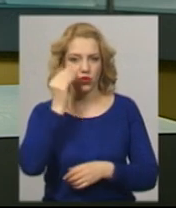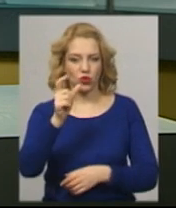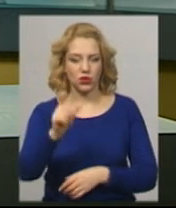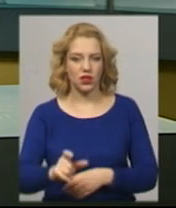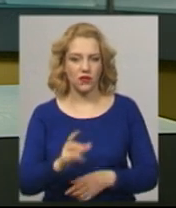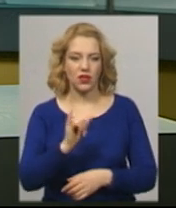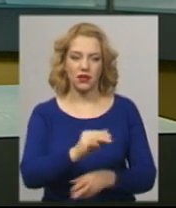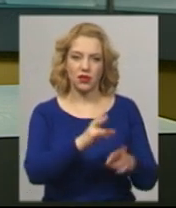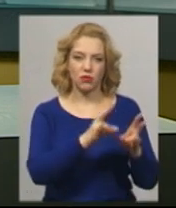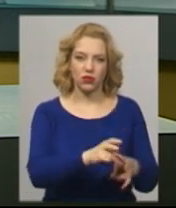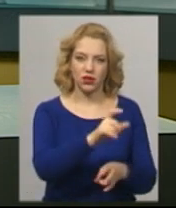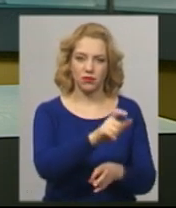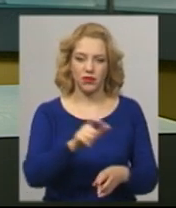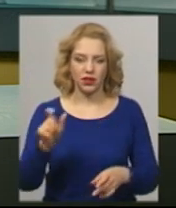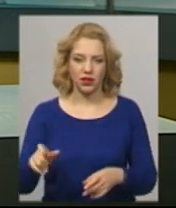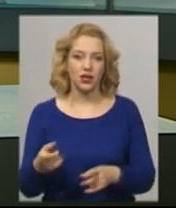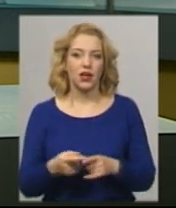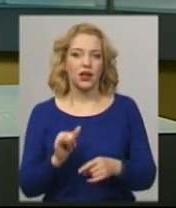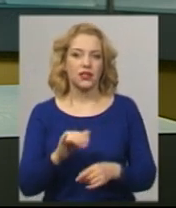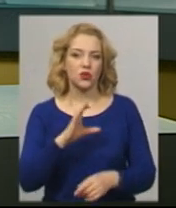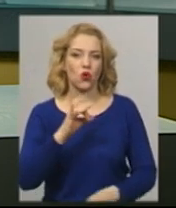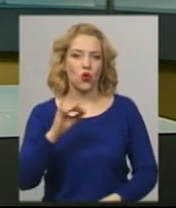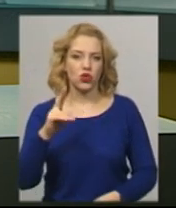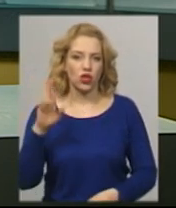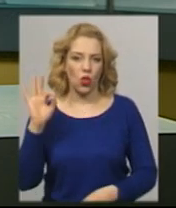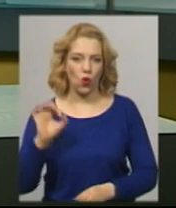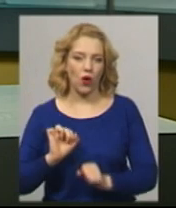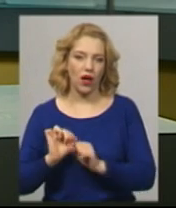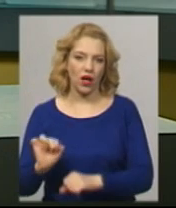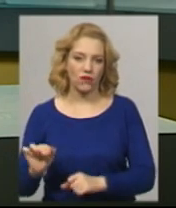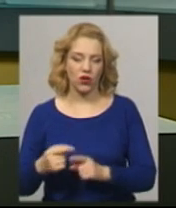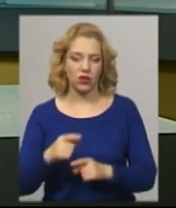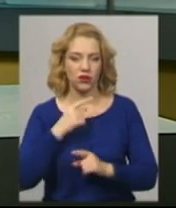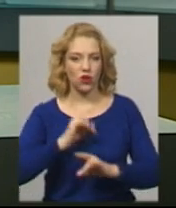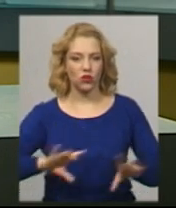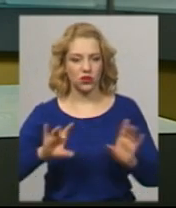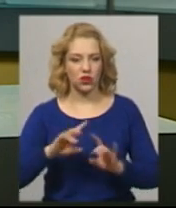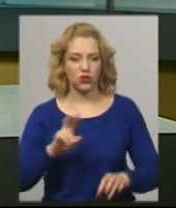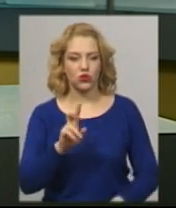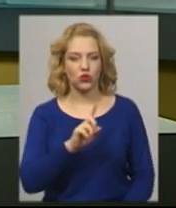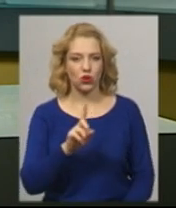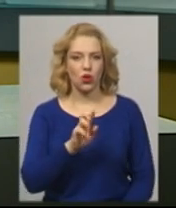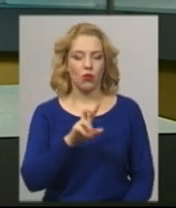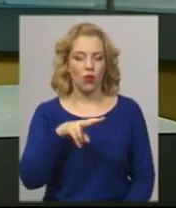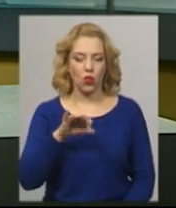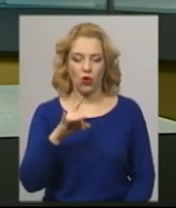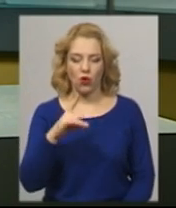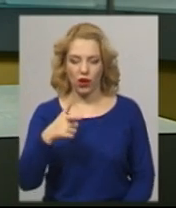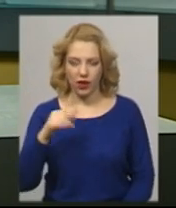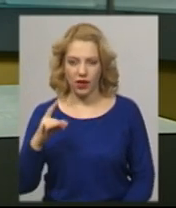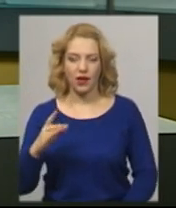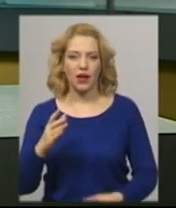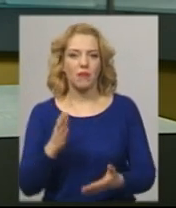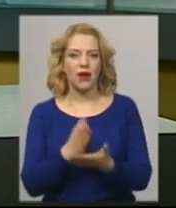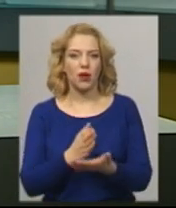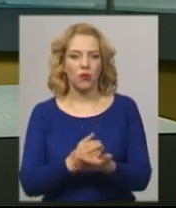потерпілий. За словами адвоката Артура Сороченка Анатолія Стасишина, блогер перебуває у протитуберкульозному диспансері. Подробиці в